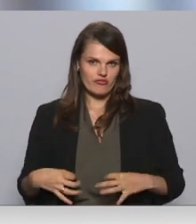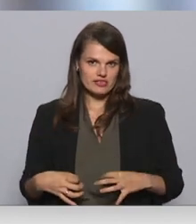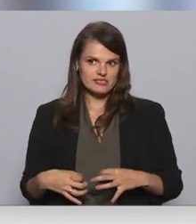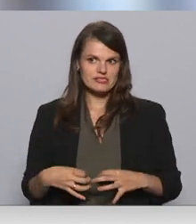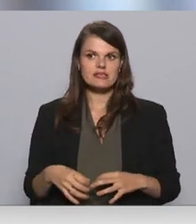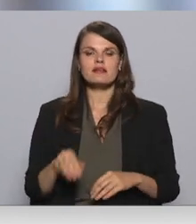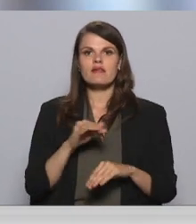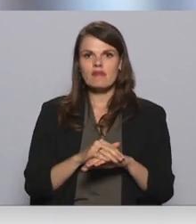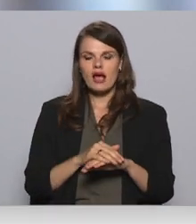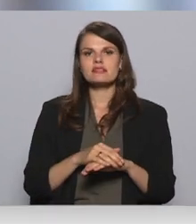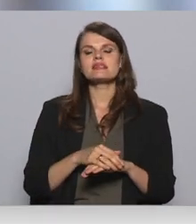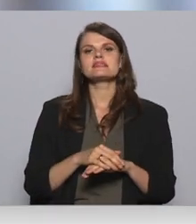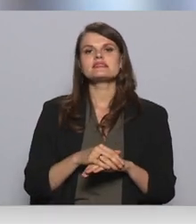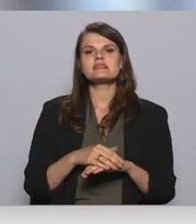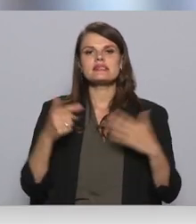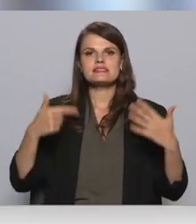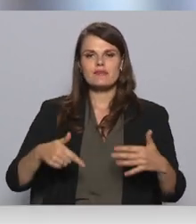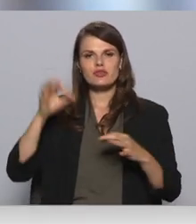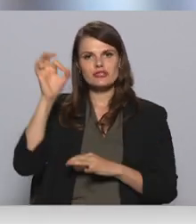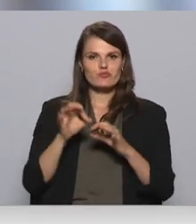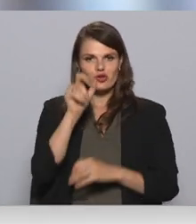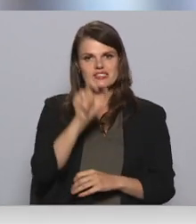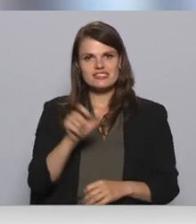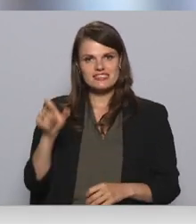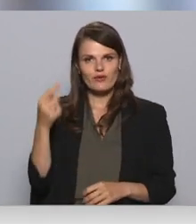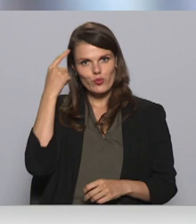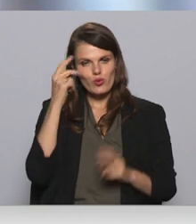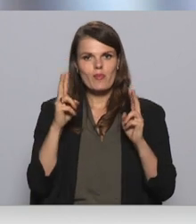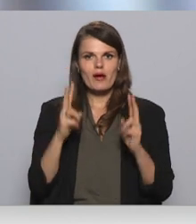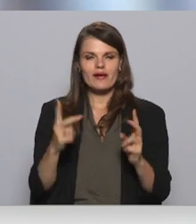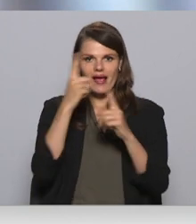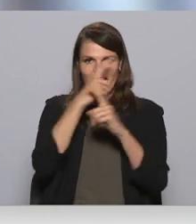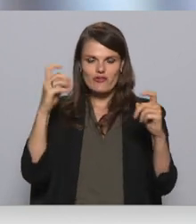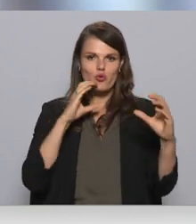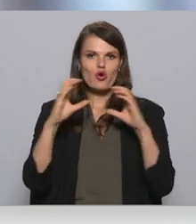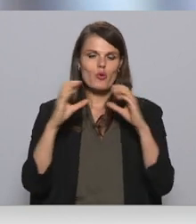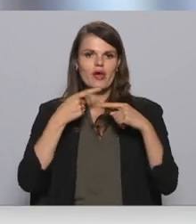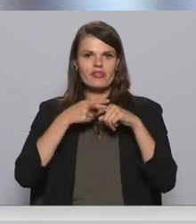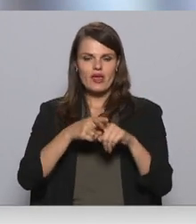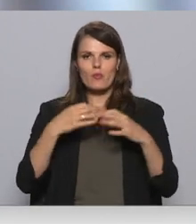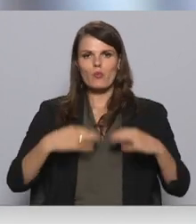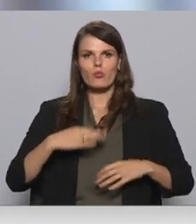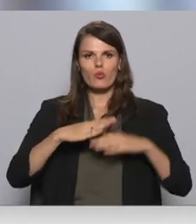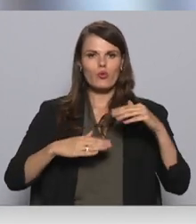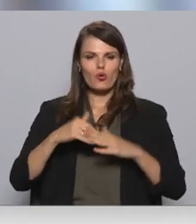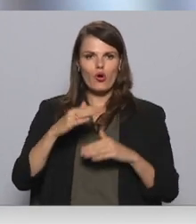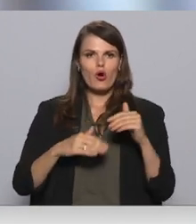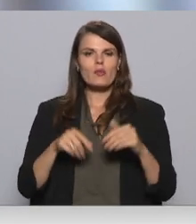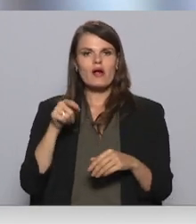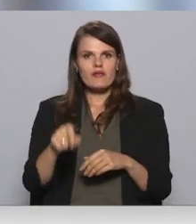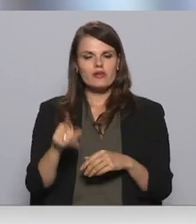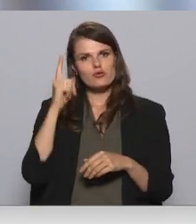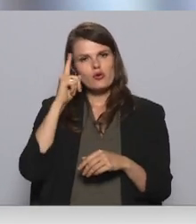Faktis, divas preštais cilvēku domā, ka informācijas un komunikācijas tehnoloģijas profesijas viņa atpazīs